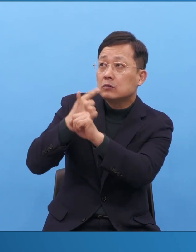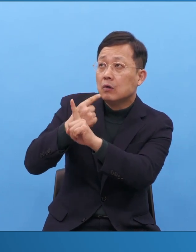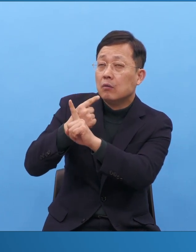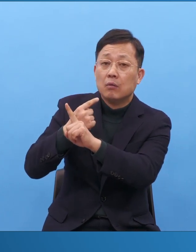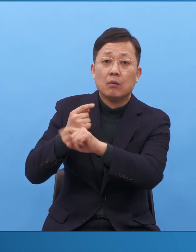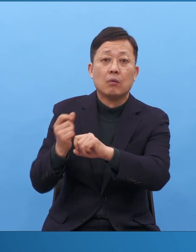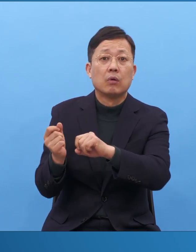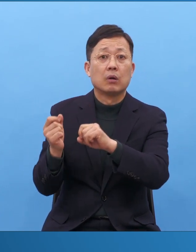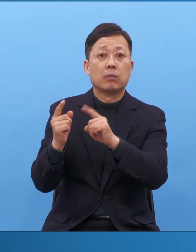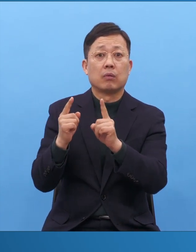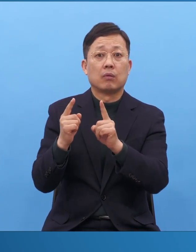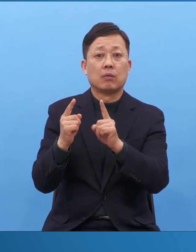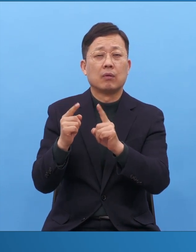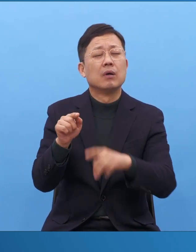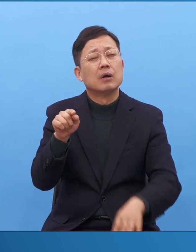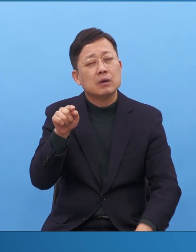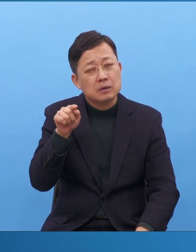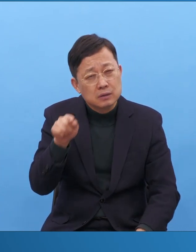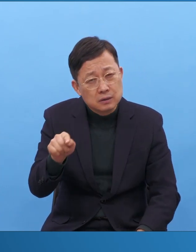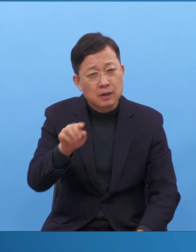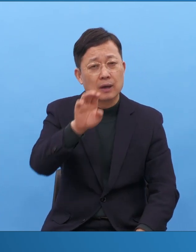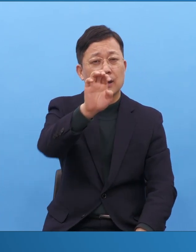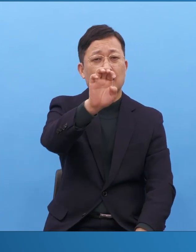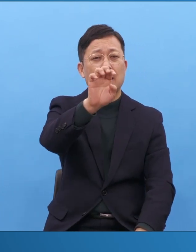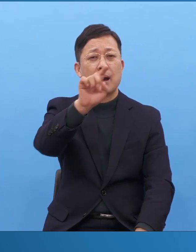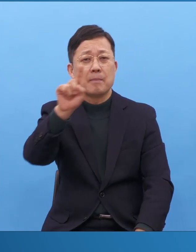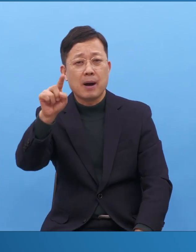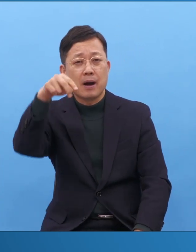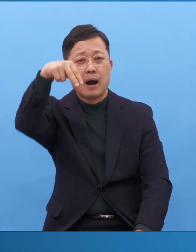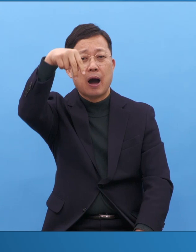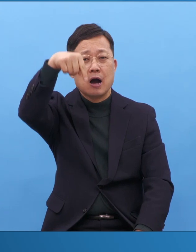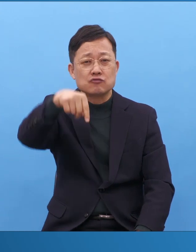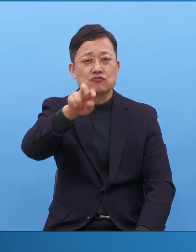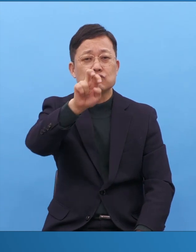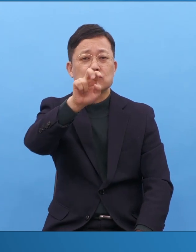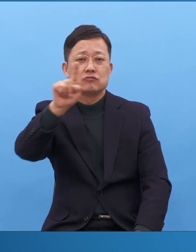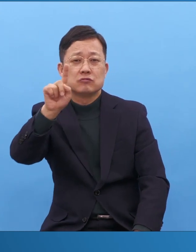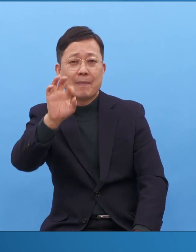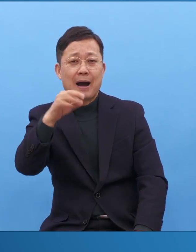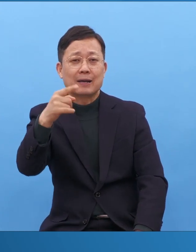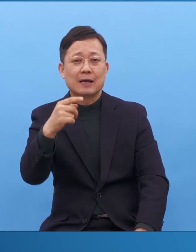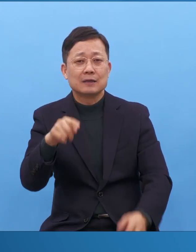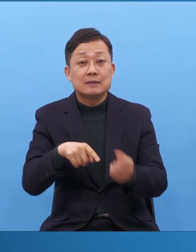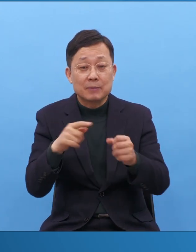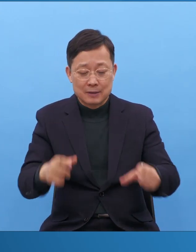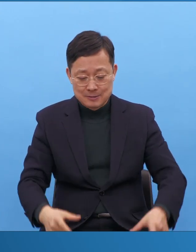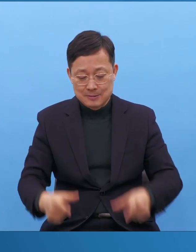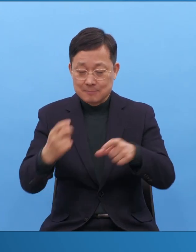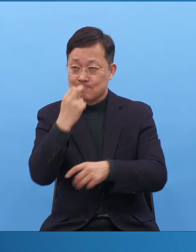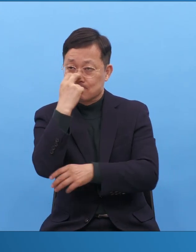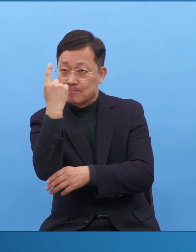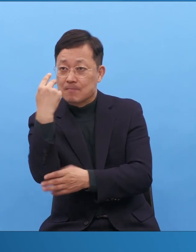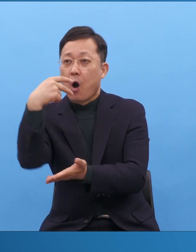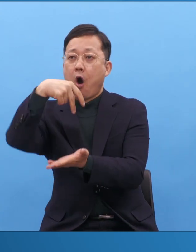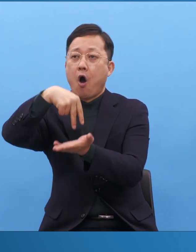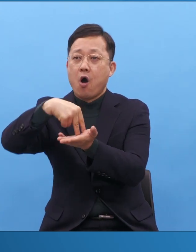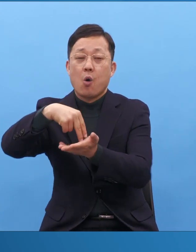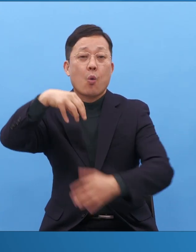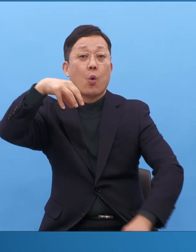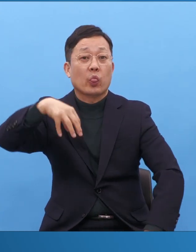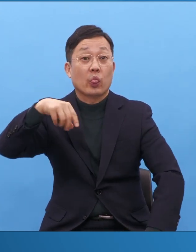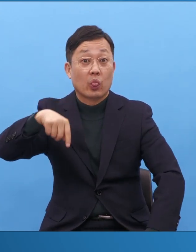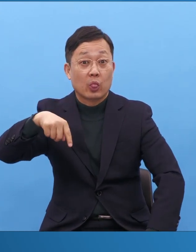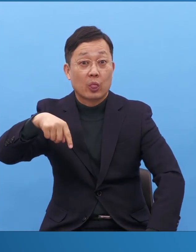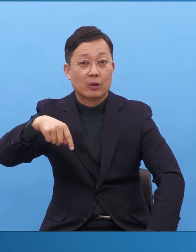그게 파수망대입니다. 그리고 뭡니까? 이야 진짜 내가